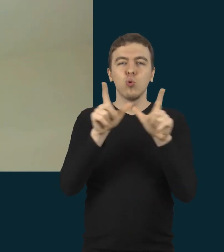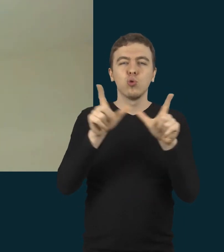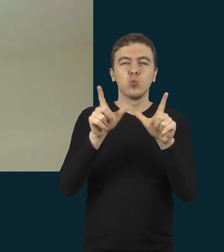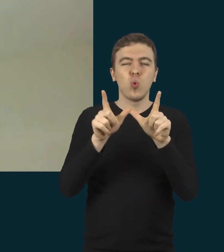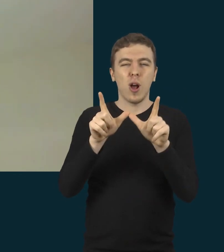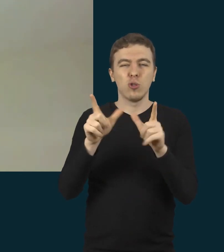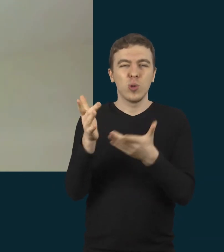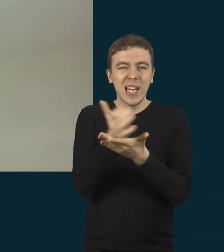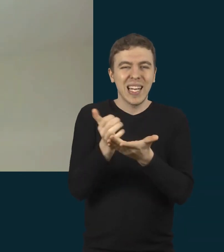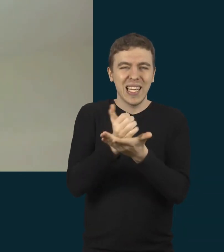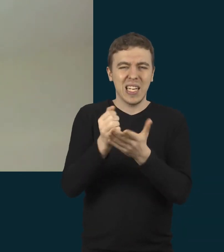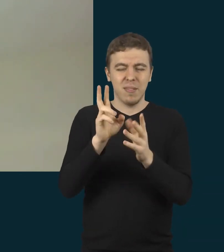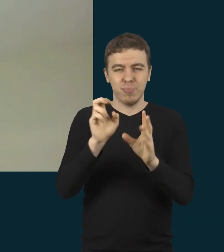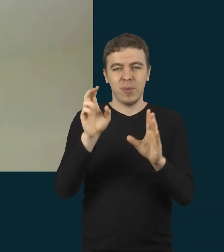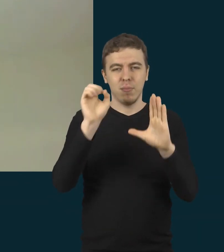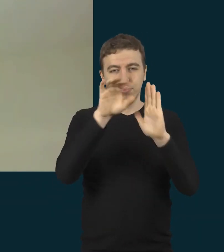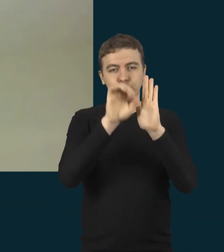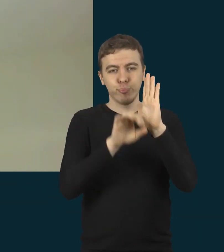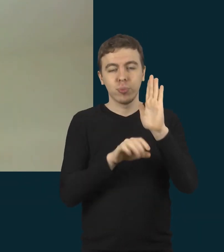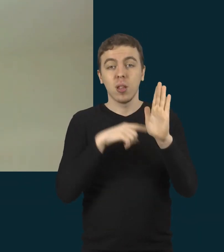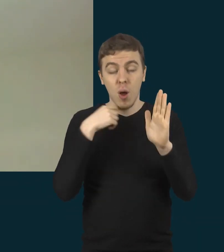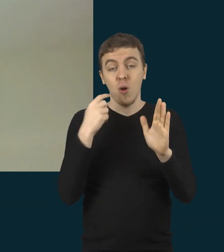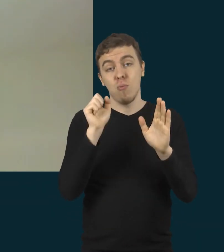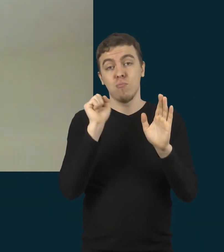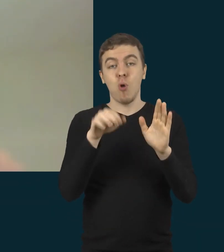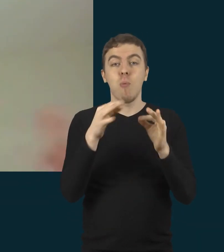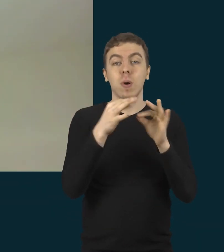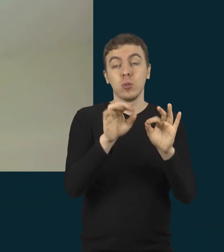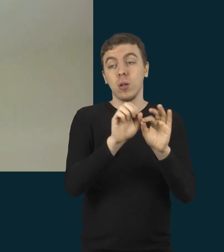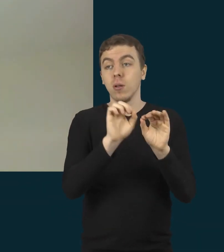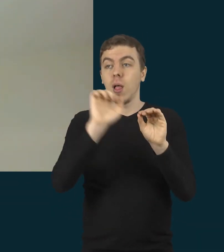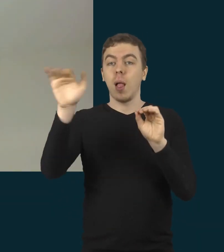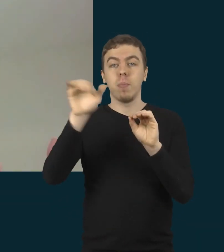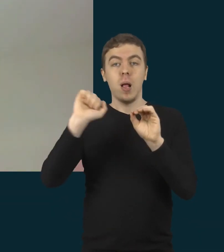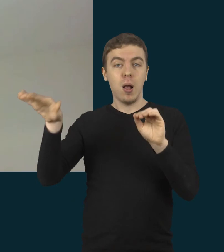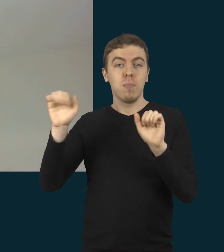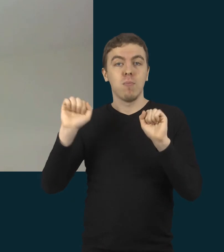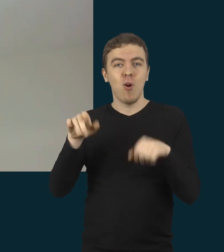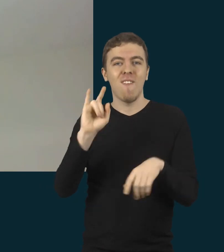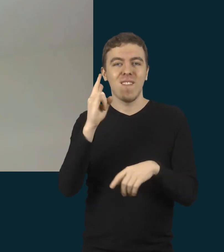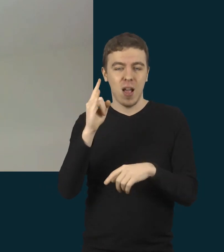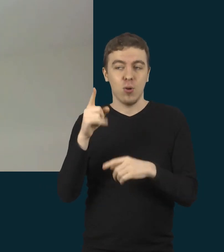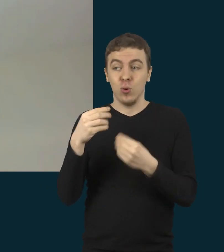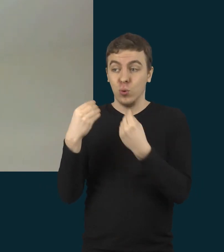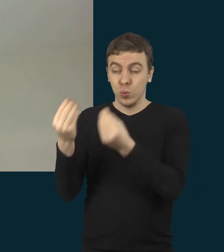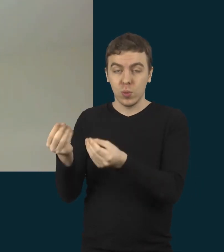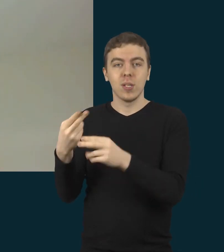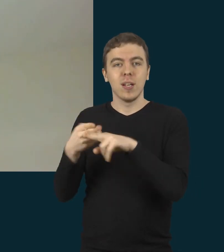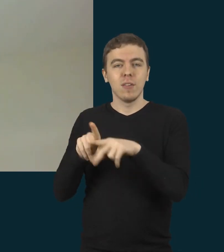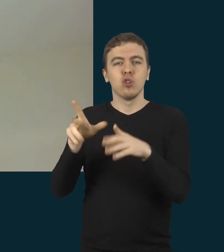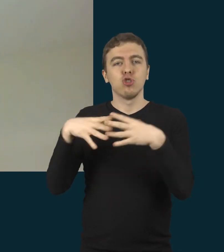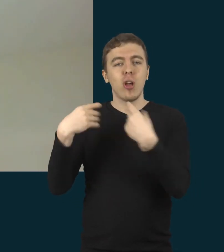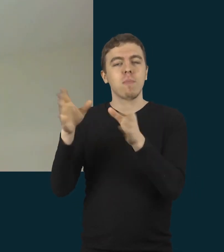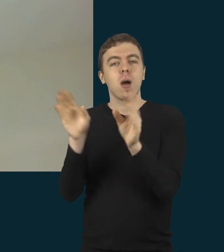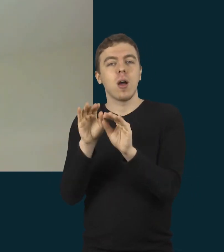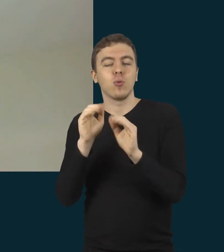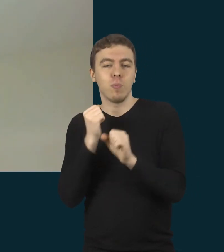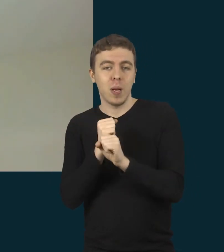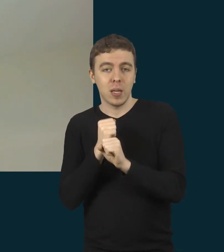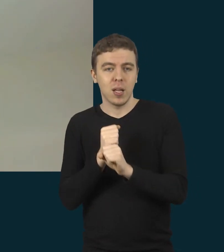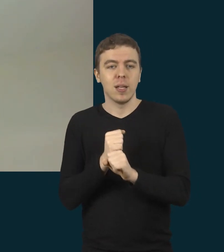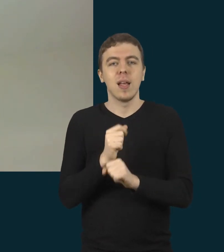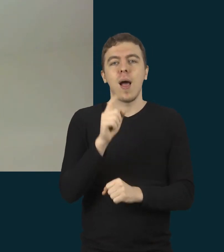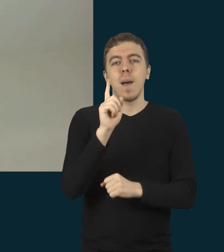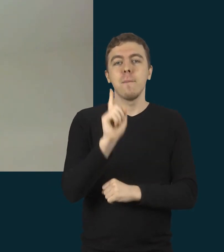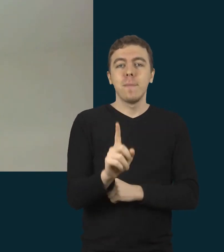rinkiniais, tai yra pasiūlymais, ką galima nusiūsti mokiniui, kad jis tą su šeima padarytų. Bet